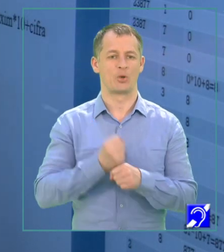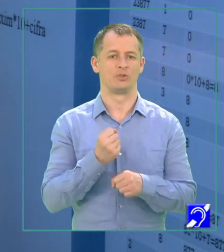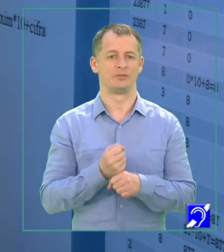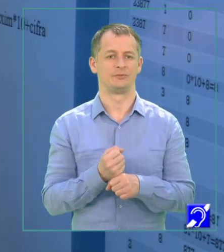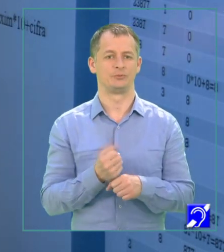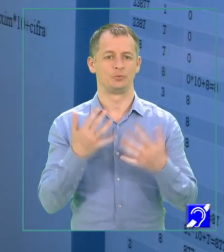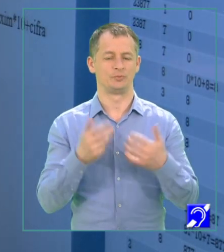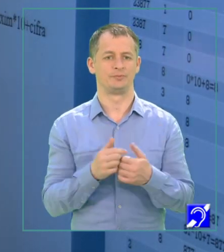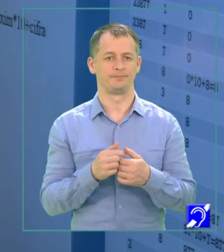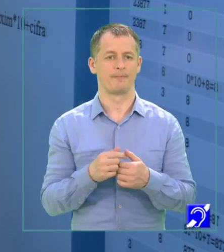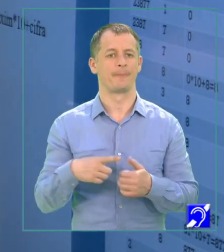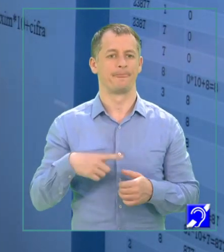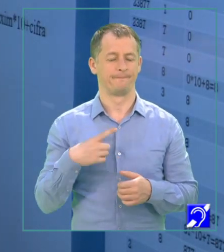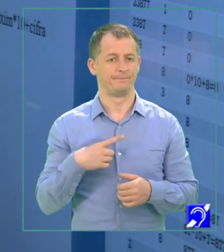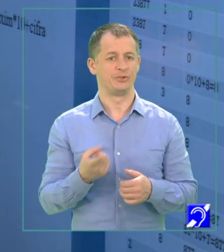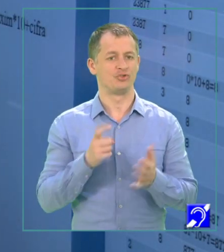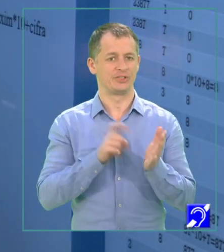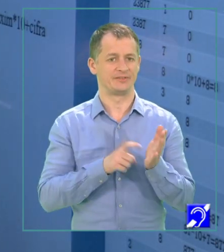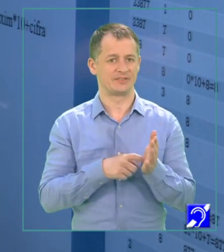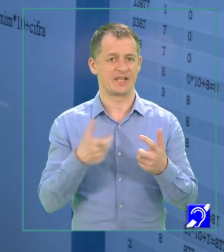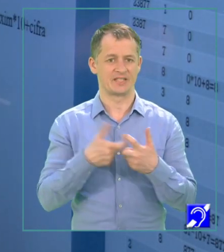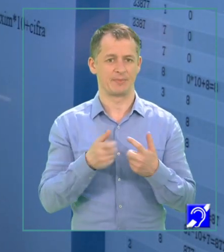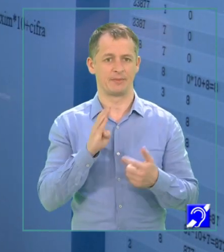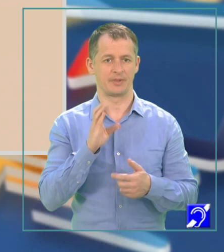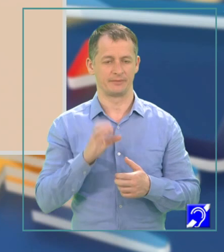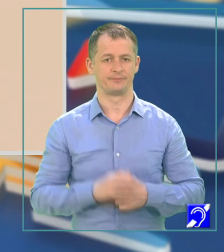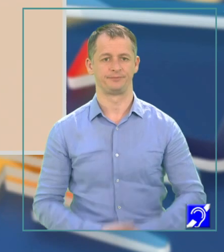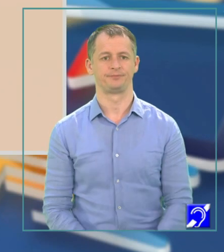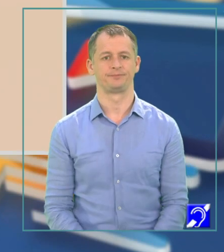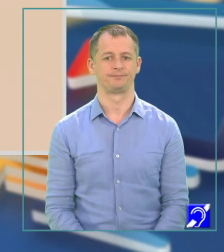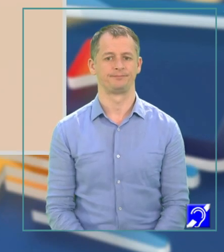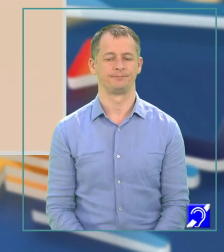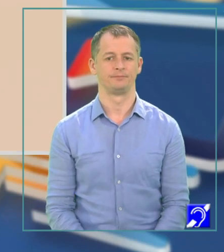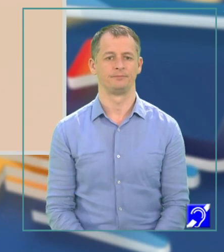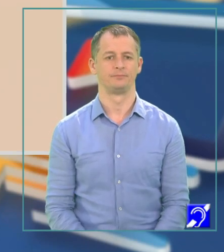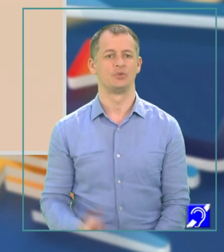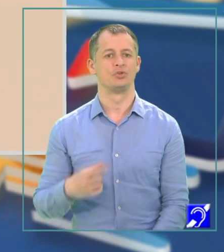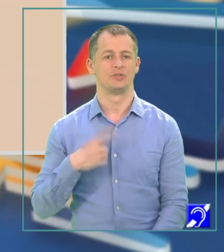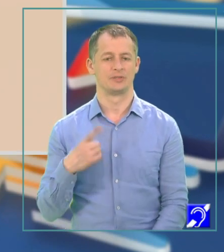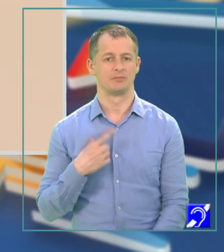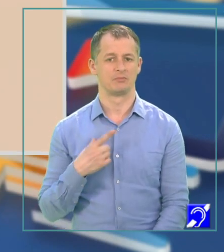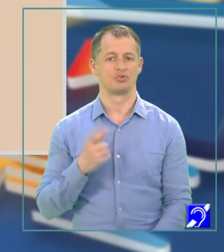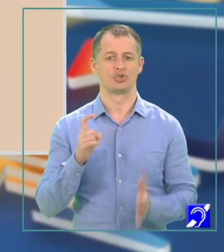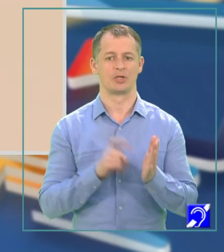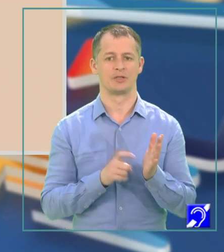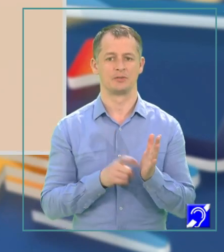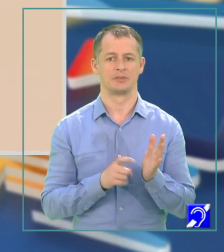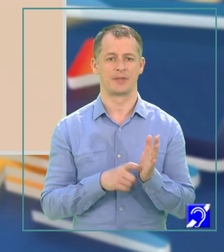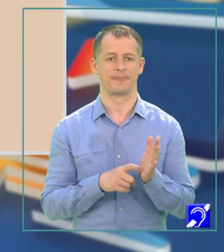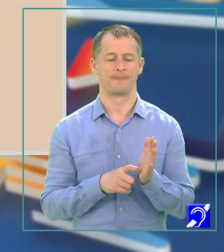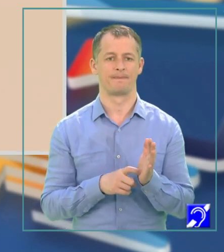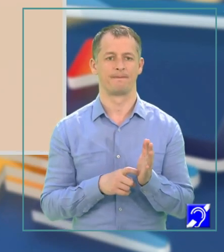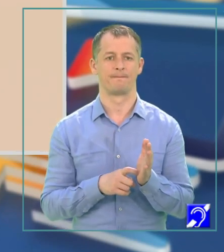din cerințele de la bacalaureat și reprezintă cerințe cu un anumit